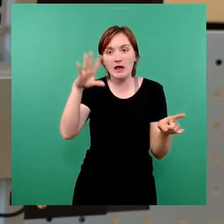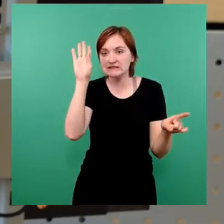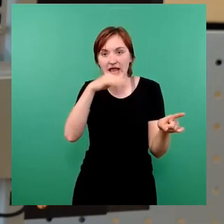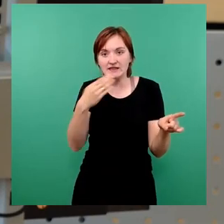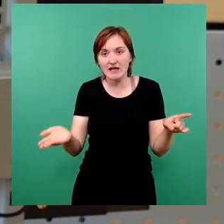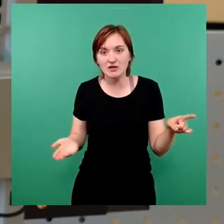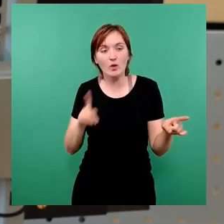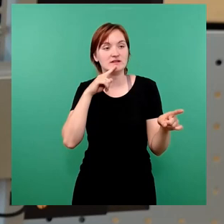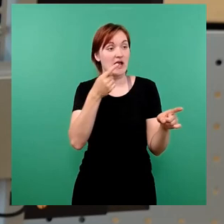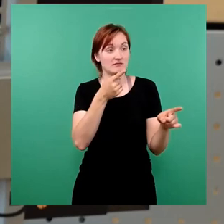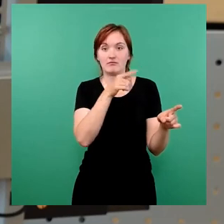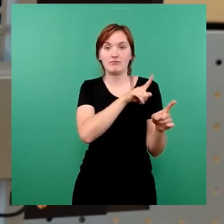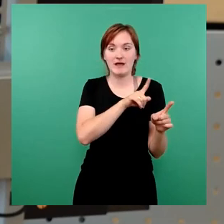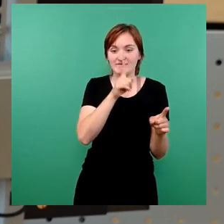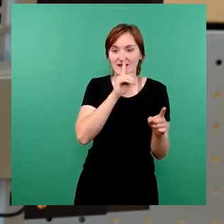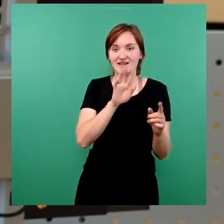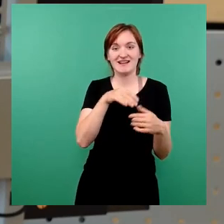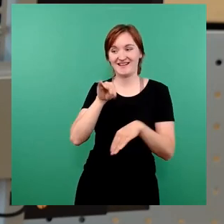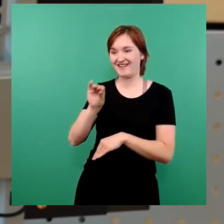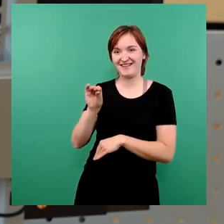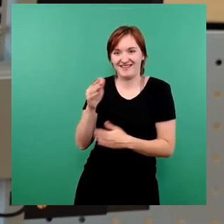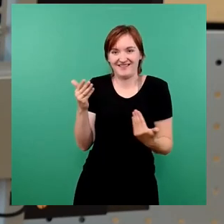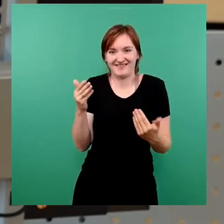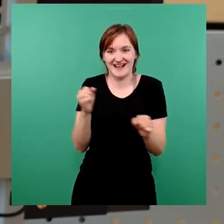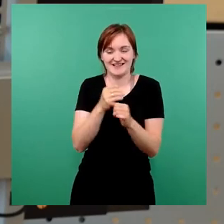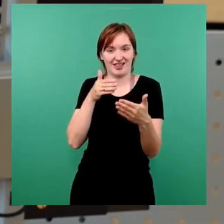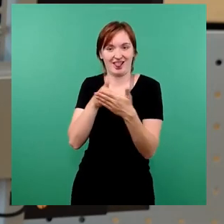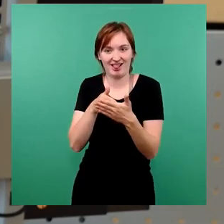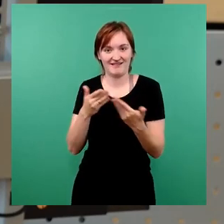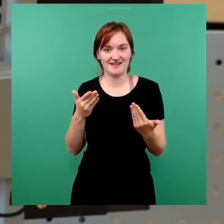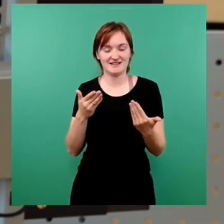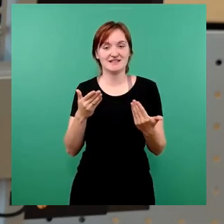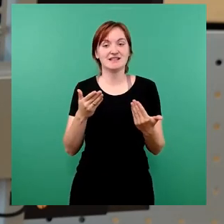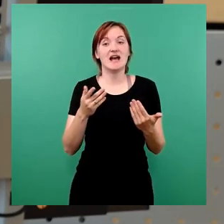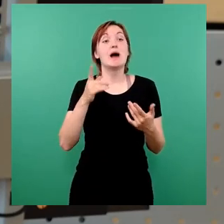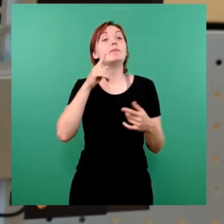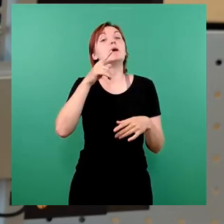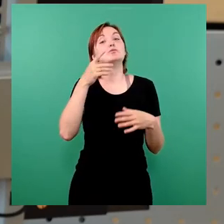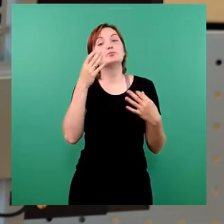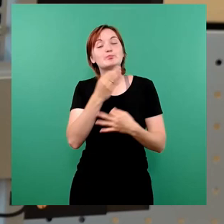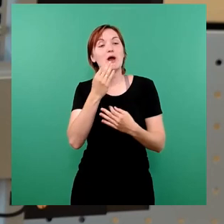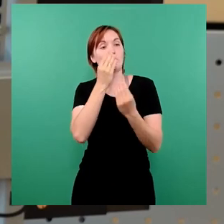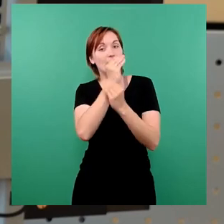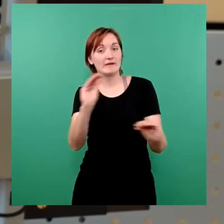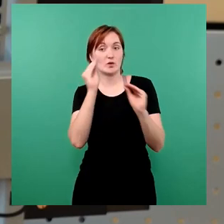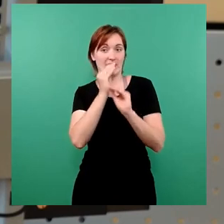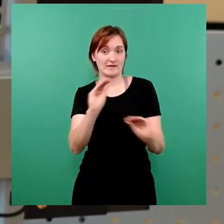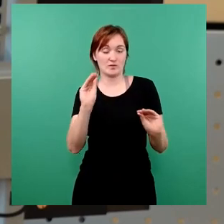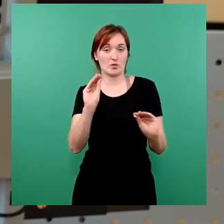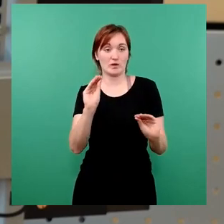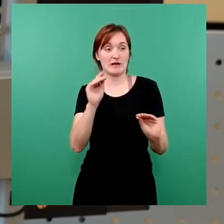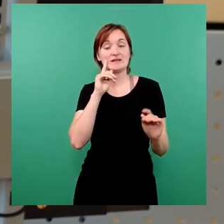dann bislang doch folgerichtig auf die jeweiligen Anforderungen und die abschließend entscheidenden Ämter verwiesen.